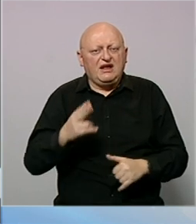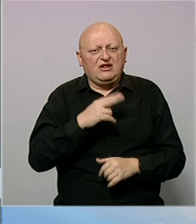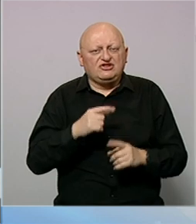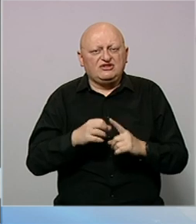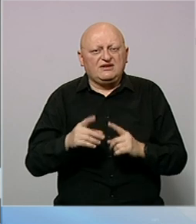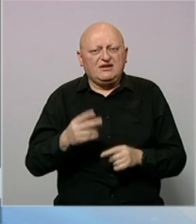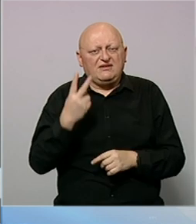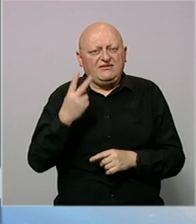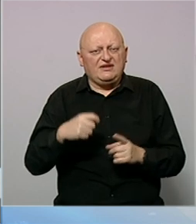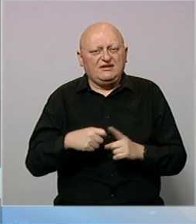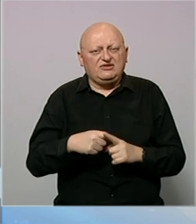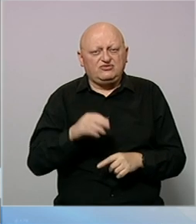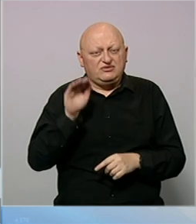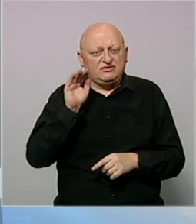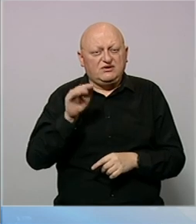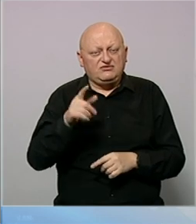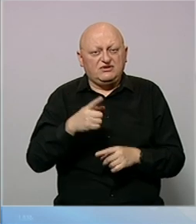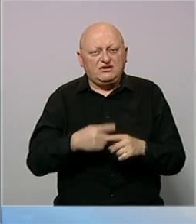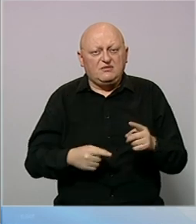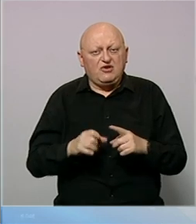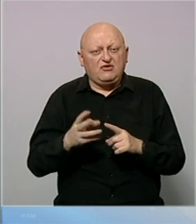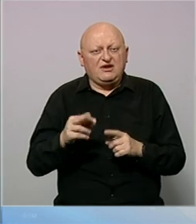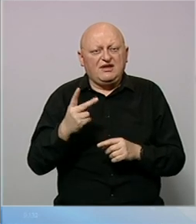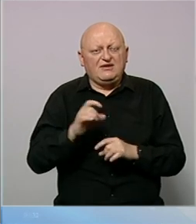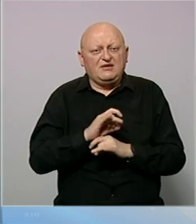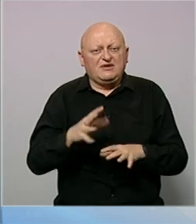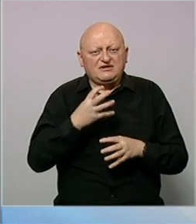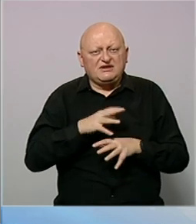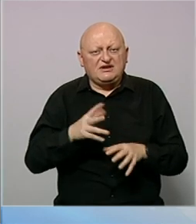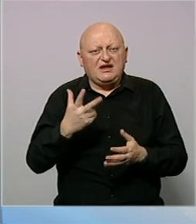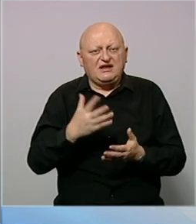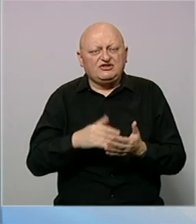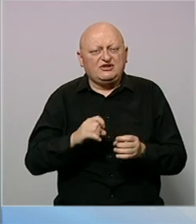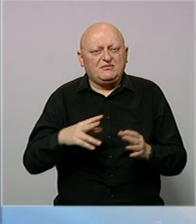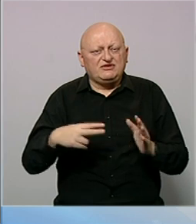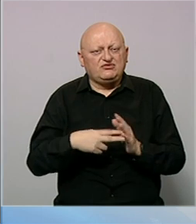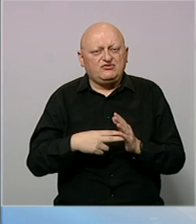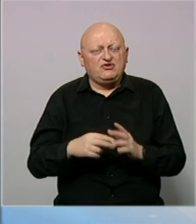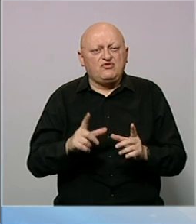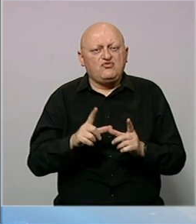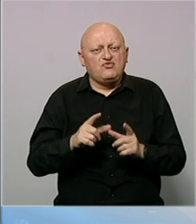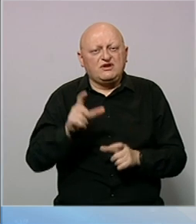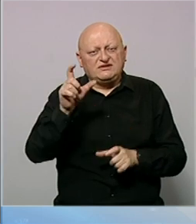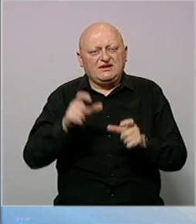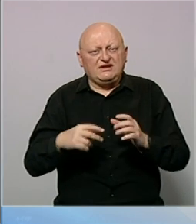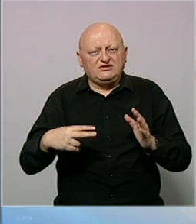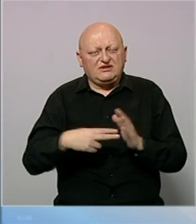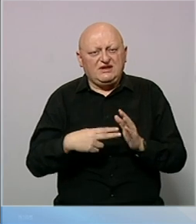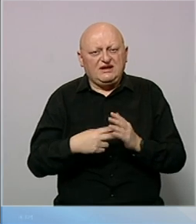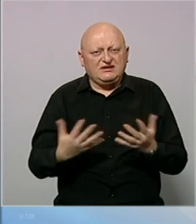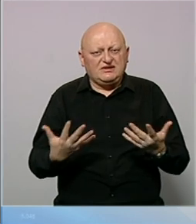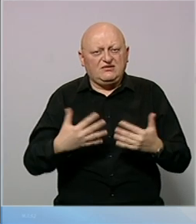Predonačelnik Kijeva Vitalij Kličko saopćio je da je polovina Kijeva bez grijanja, a trećina bez struje. Ukrajinska